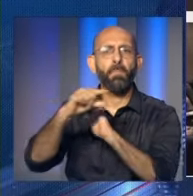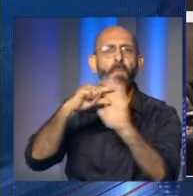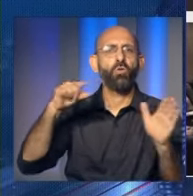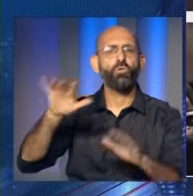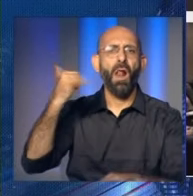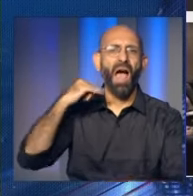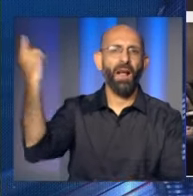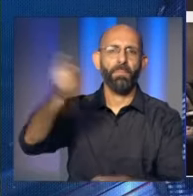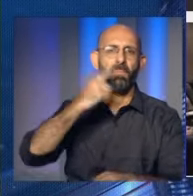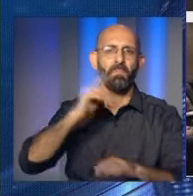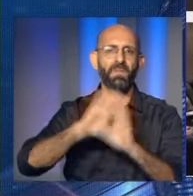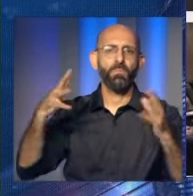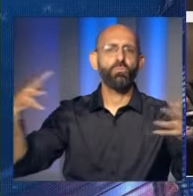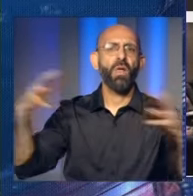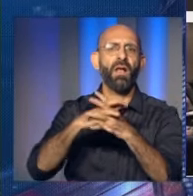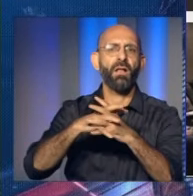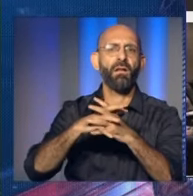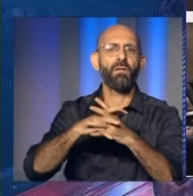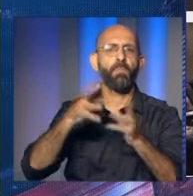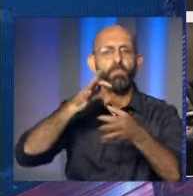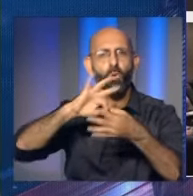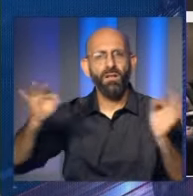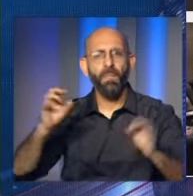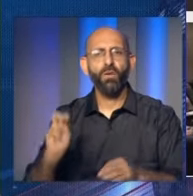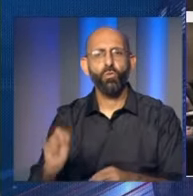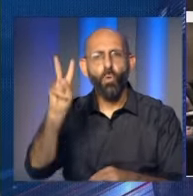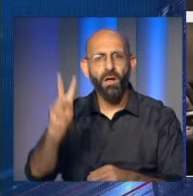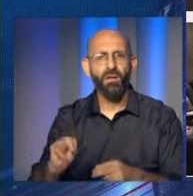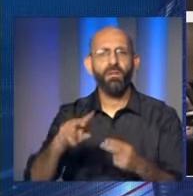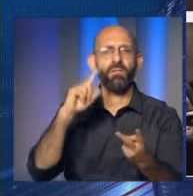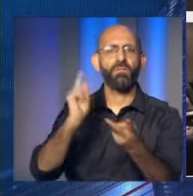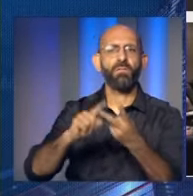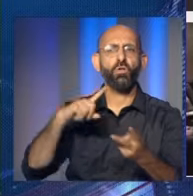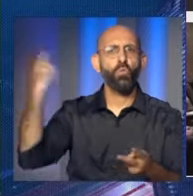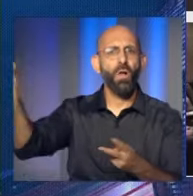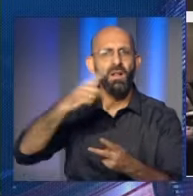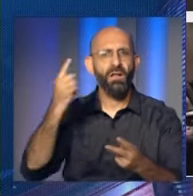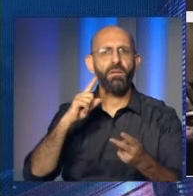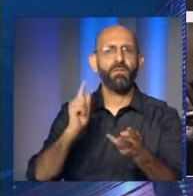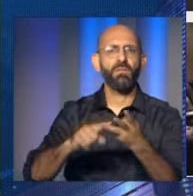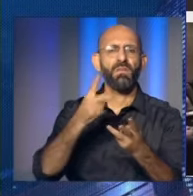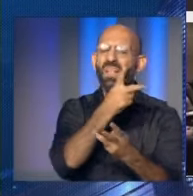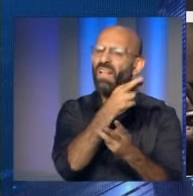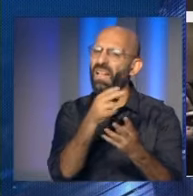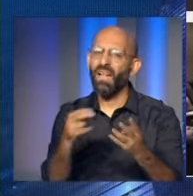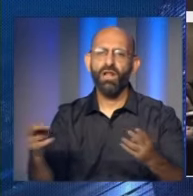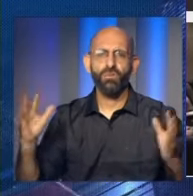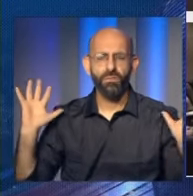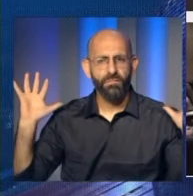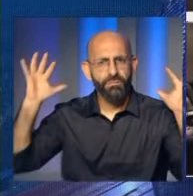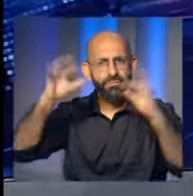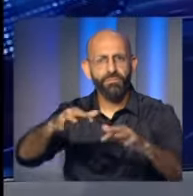مقبلين ضمن المنتدى الخاص بموضوع المساواة في المنطقة العربية وذلك بمشاركة معظم منظمات الأمم